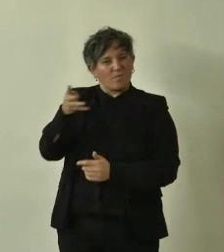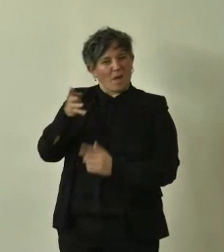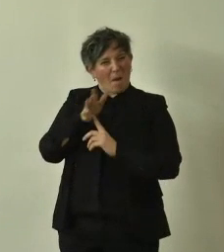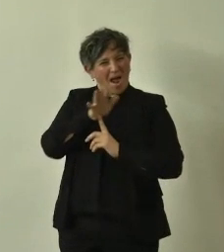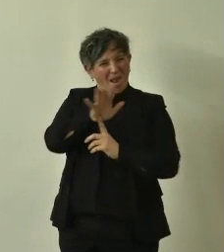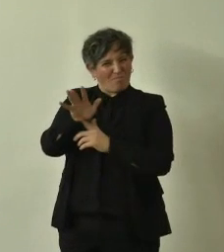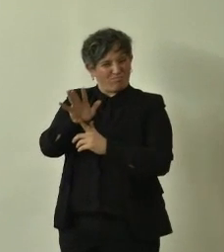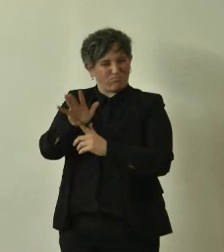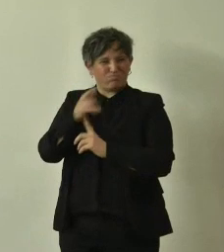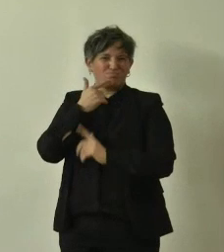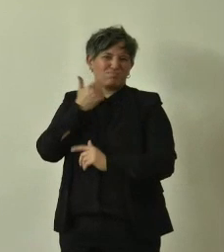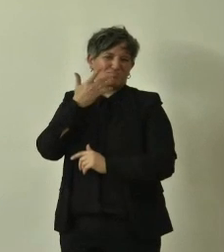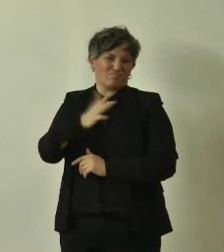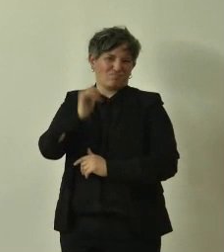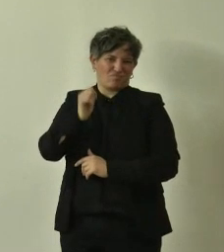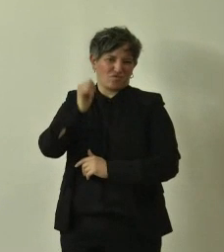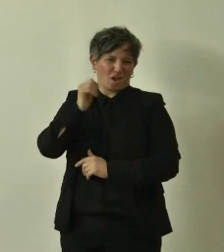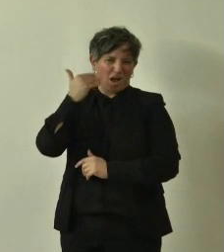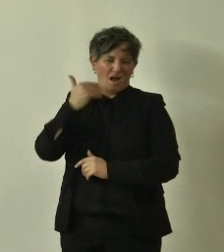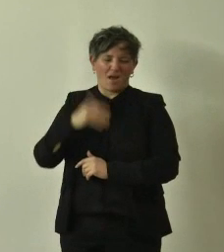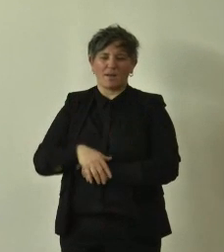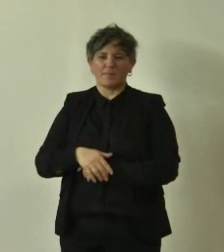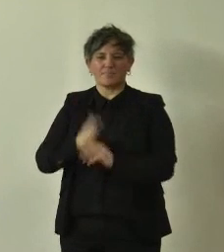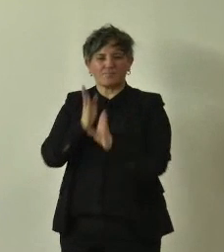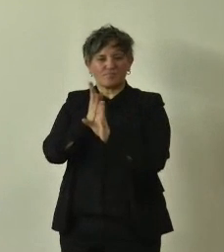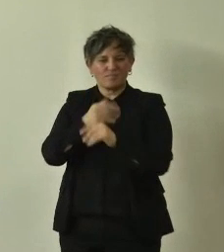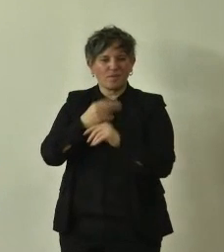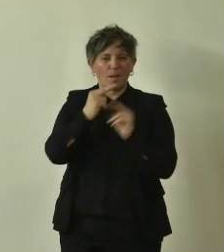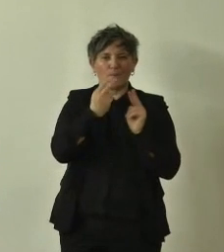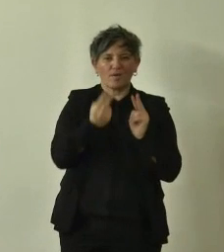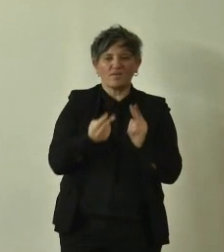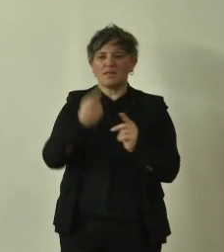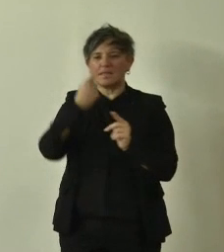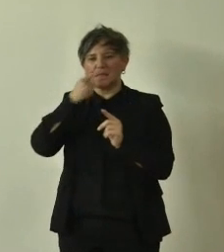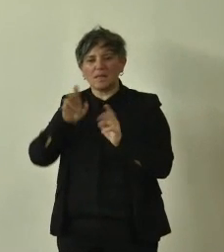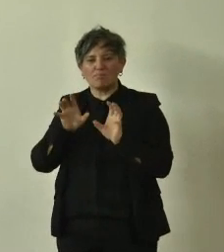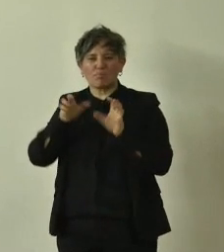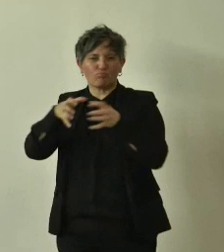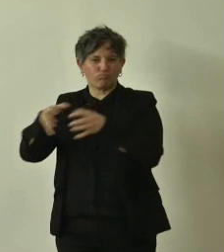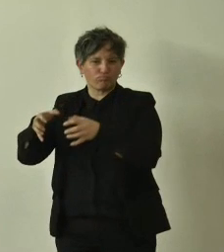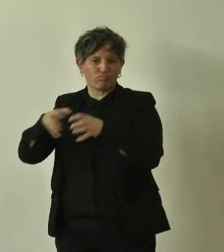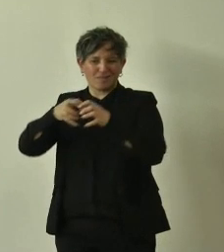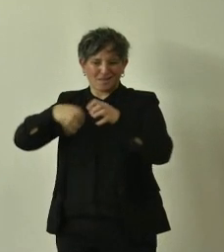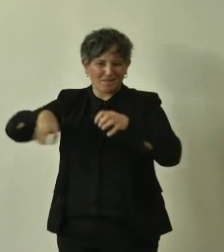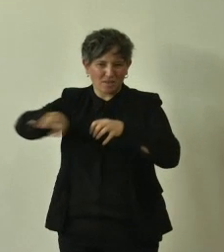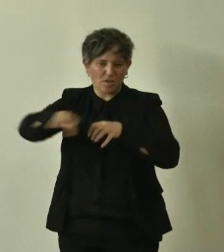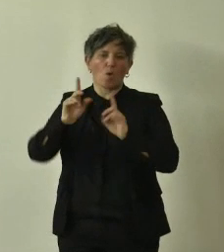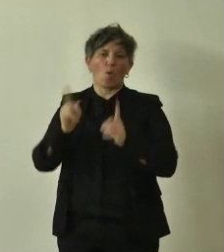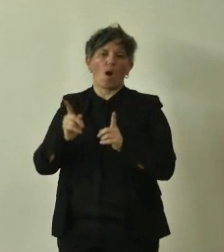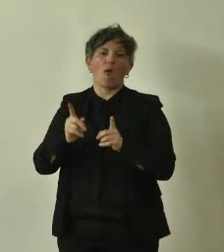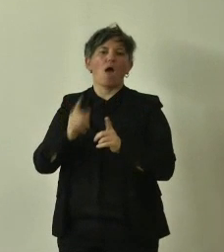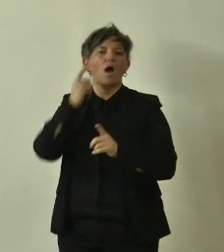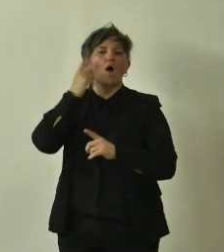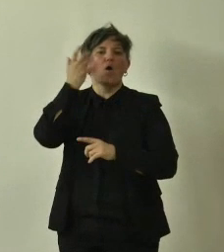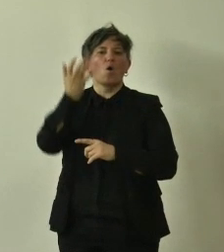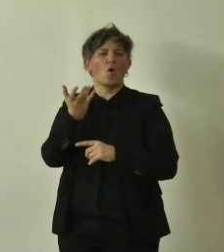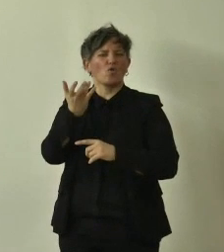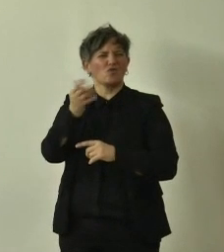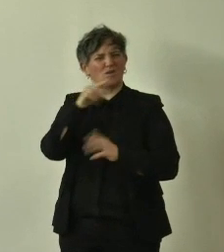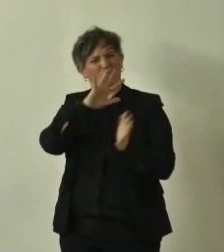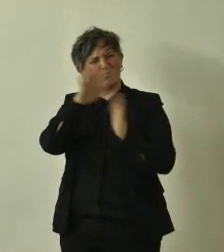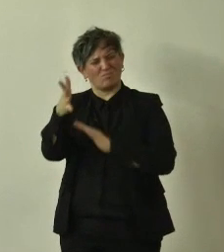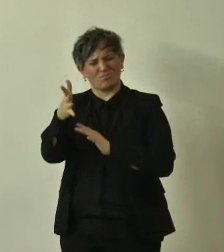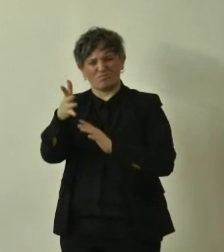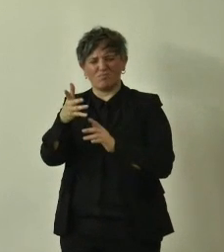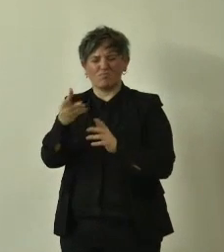già sentito la ripartizione sulle province, la ripartizione per specie qui in Sorvolo sul concetto di monumentalità volevo dire ancora